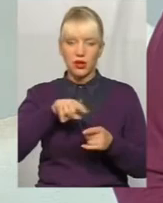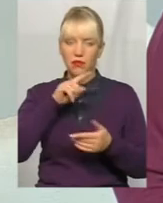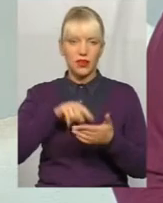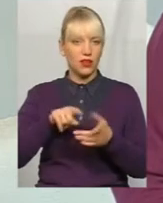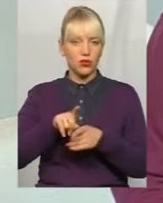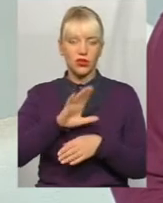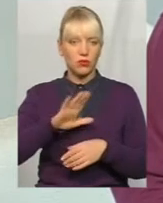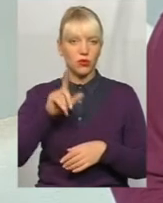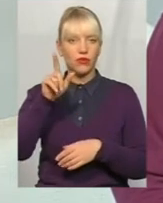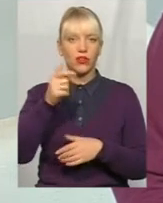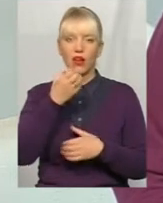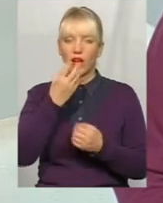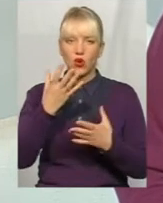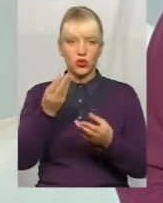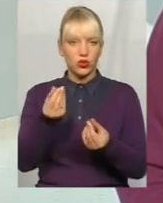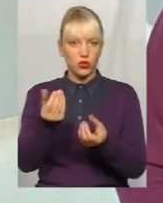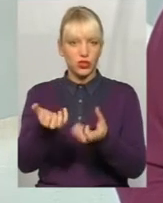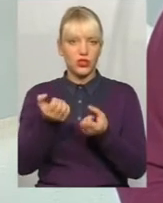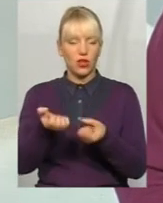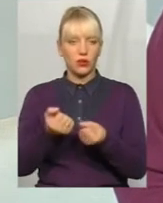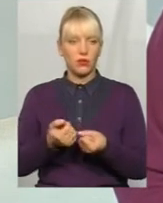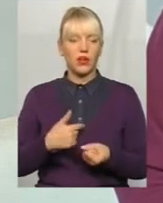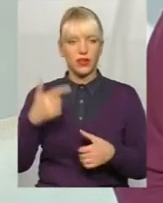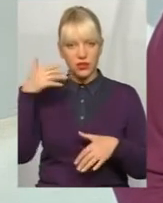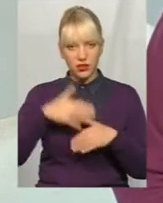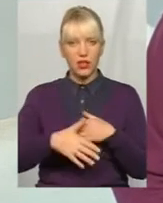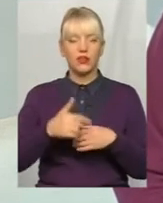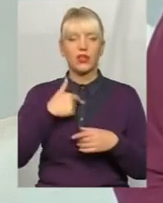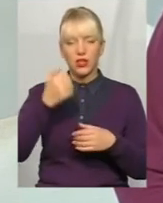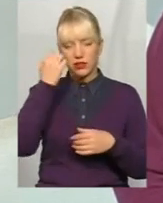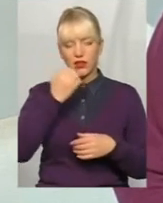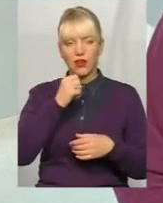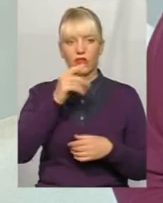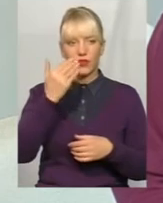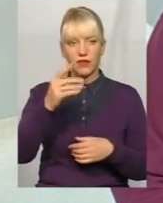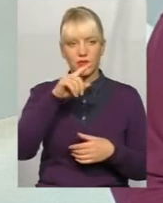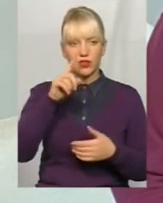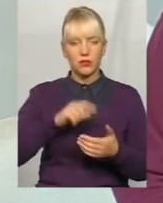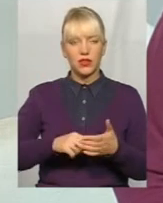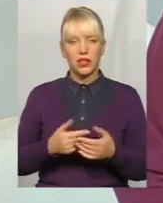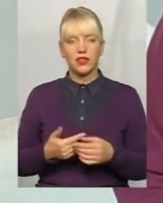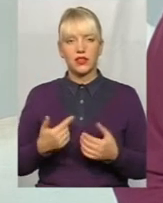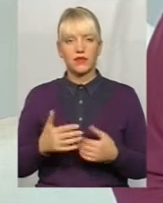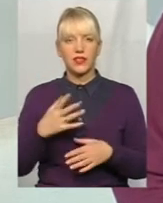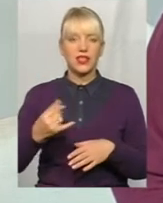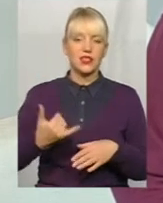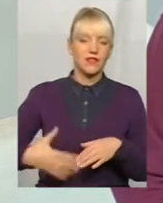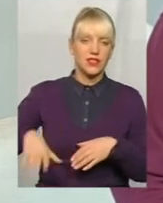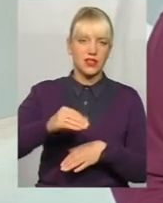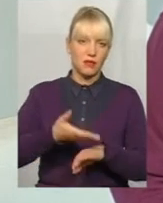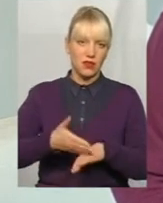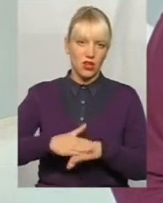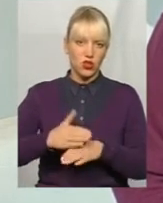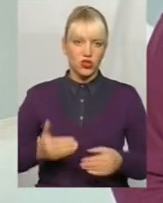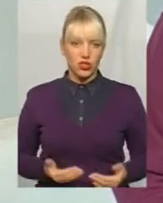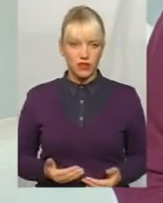хороші гроші получали і заробляли. Дякую. Ми зрозуміли ваше питання. Я дуже дякую. можна. Зараз всім дякую. Дякую